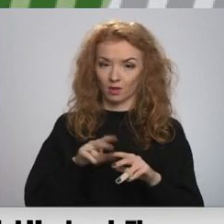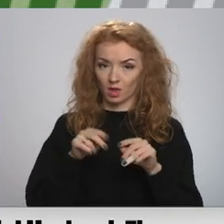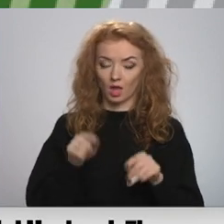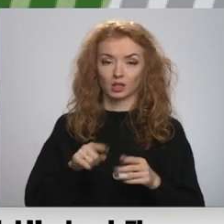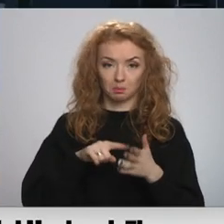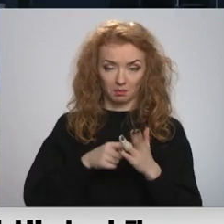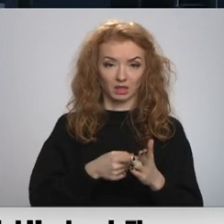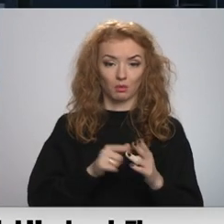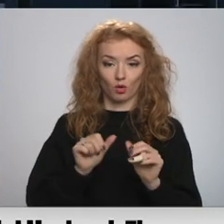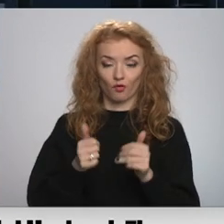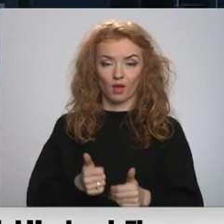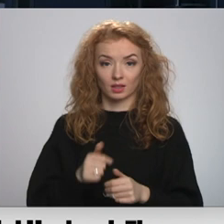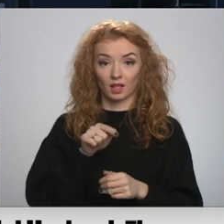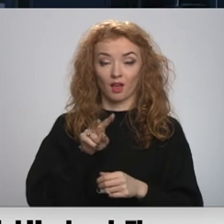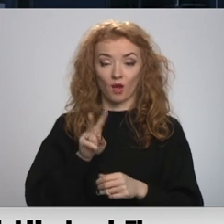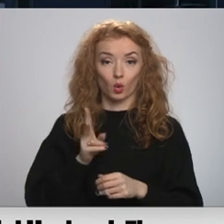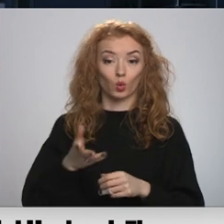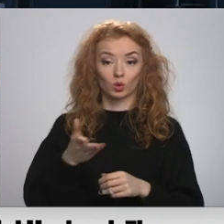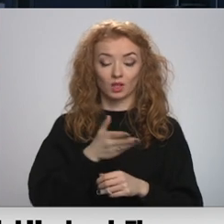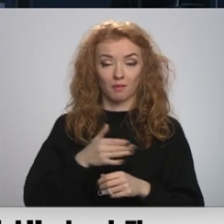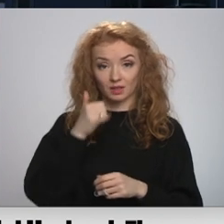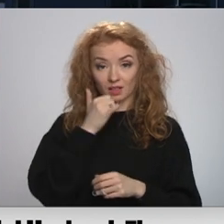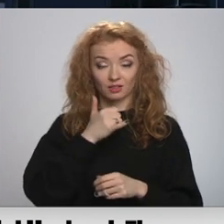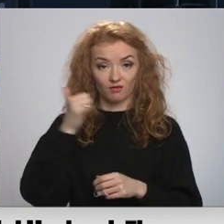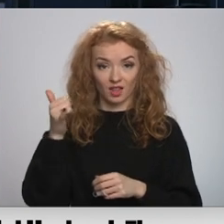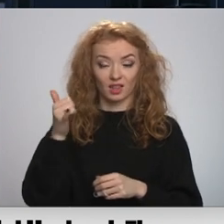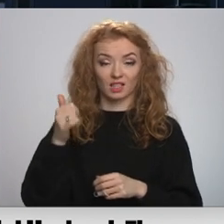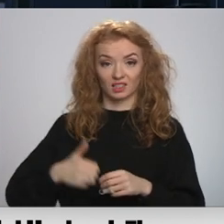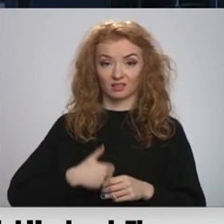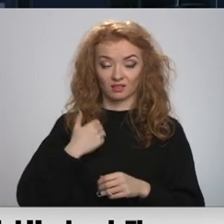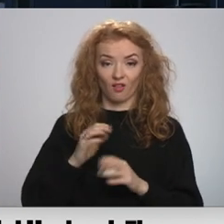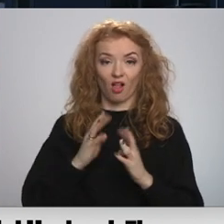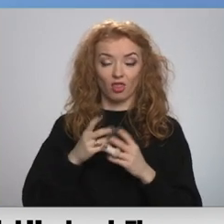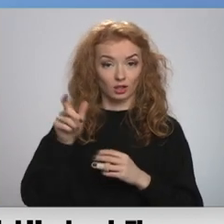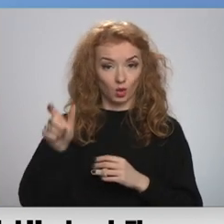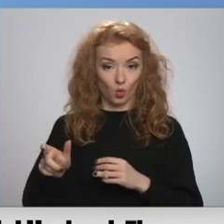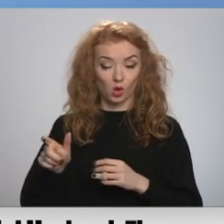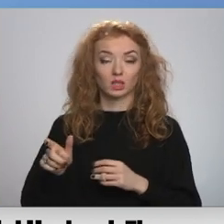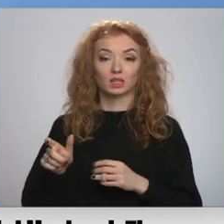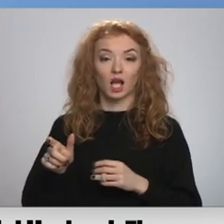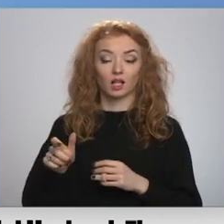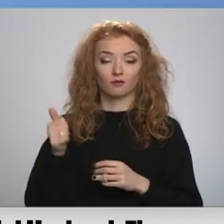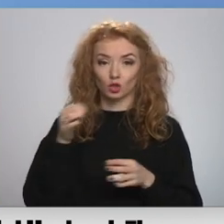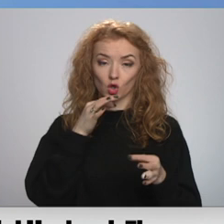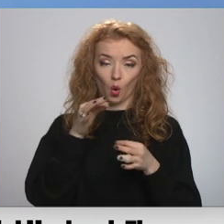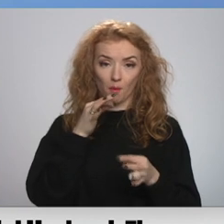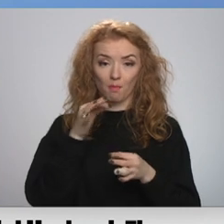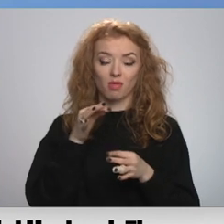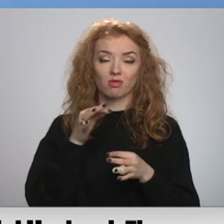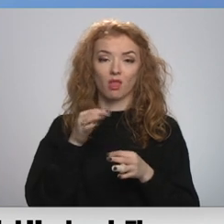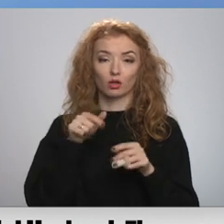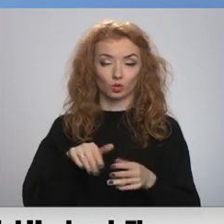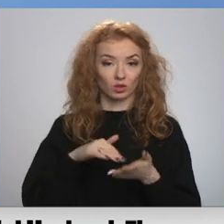piespiedu veids. TV kurzem sazvanītais CACR 7 valdes loceklis Mārtiņš Grinfelds komentēt izveidojušos